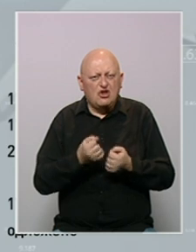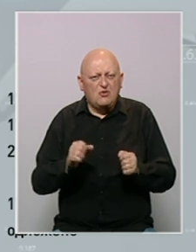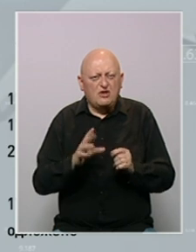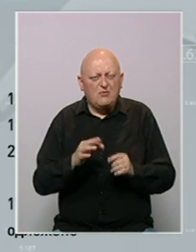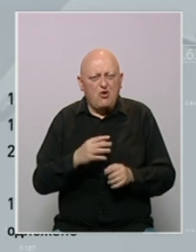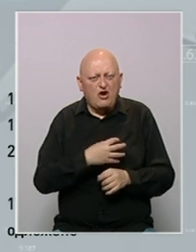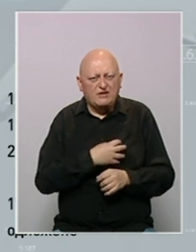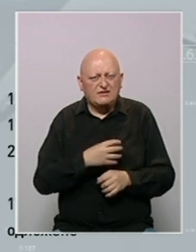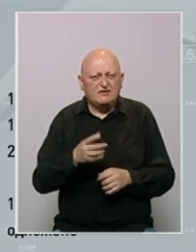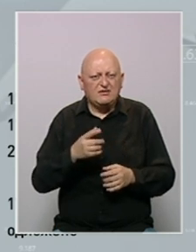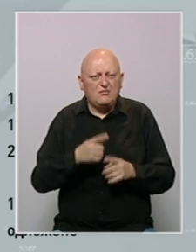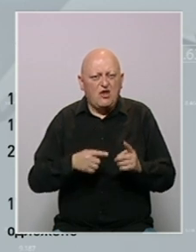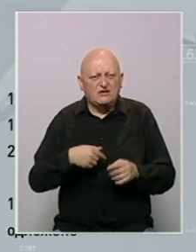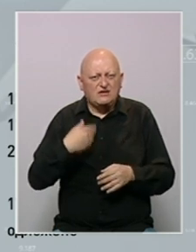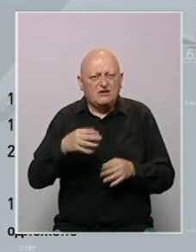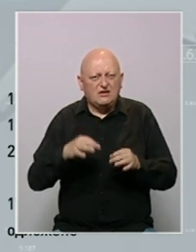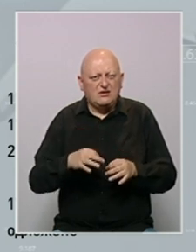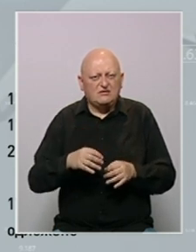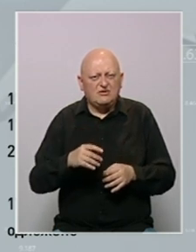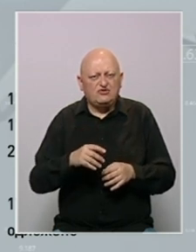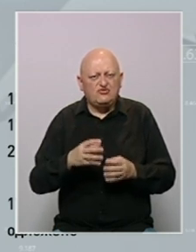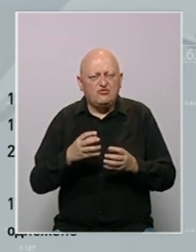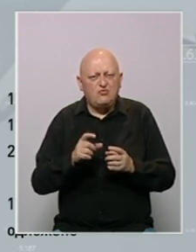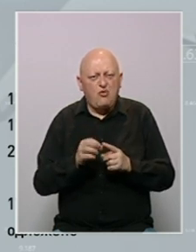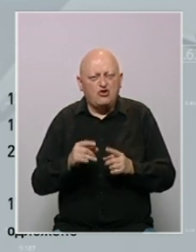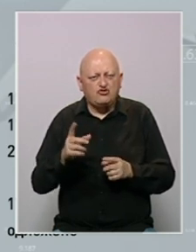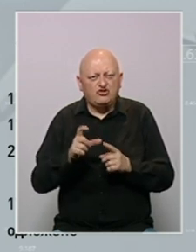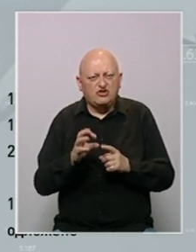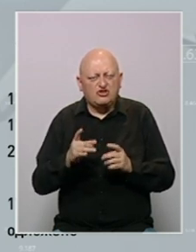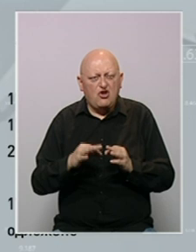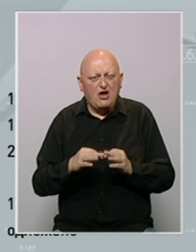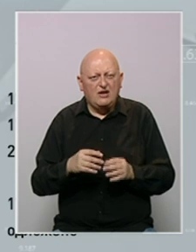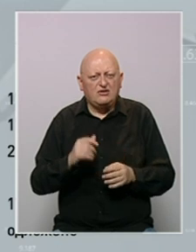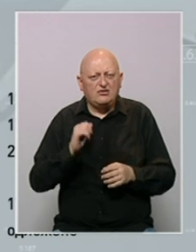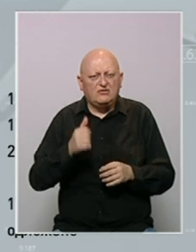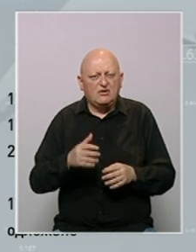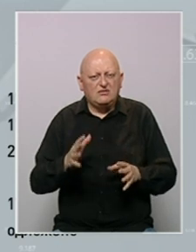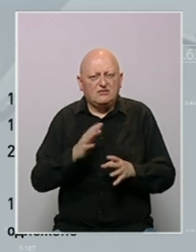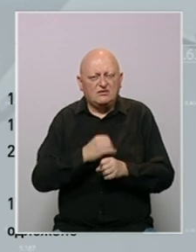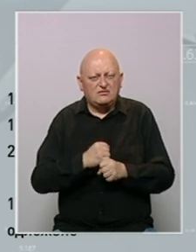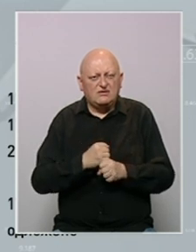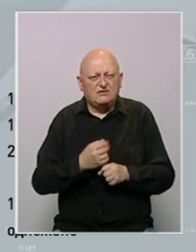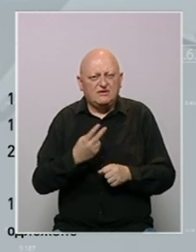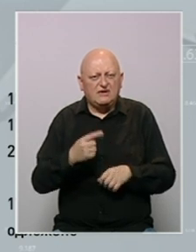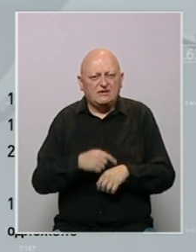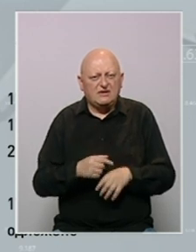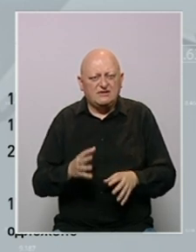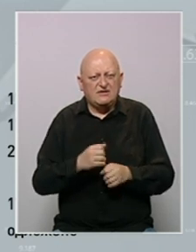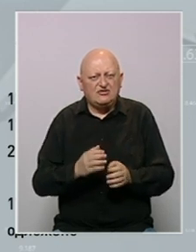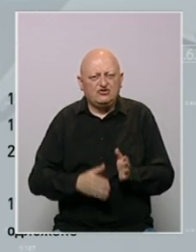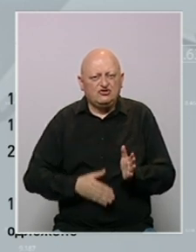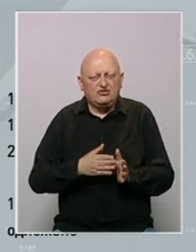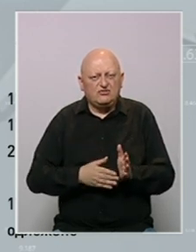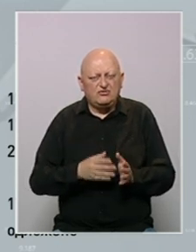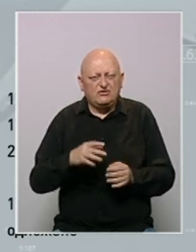Sloboda i Borac. Pola sata kasnije počinje duel između posušja i sloge, dok sutrašnji program utakmicom od 21.00